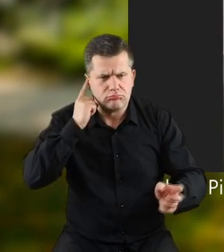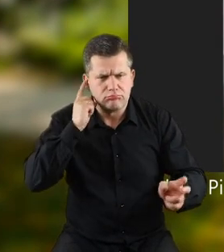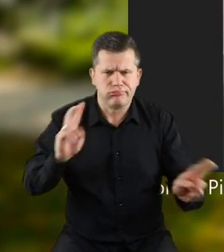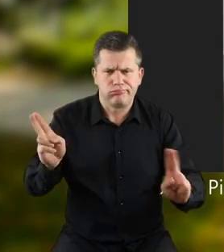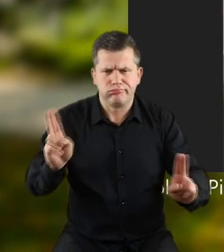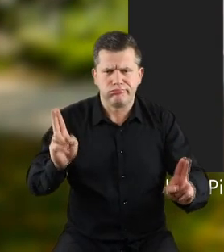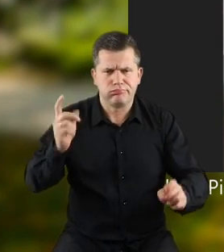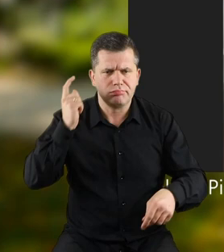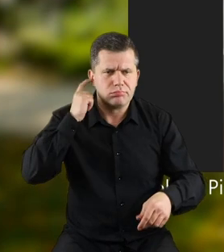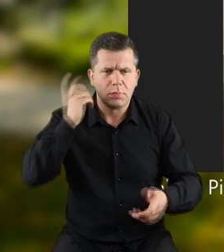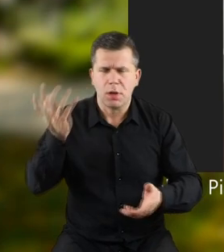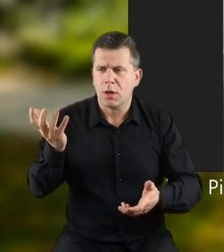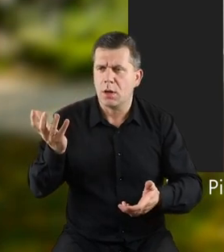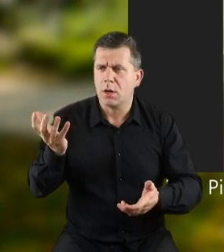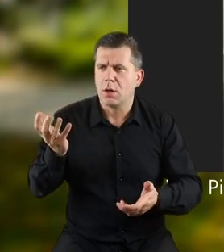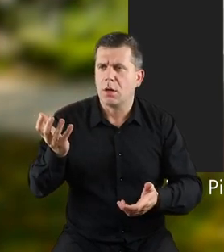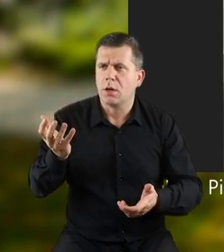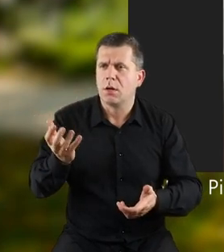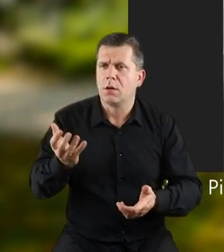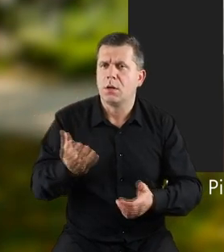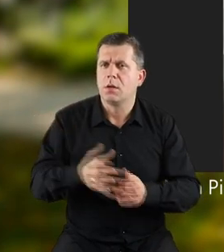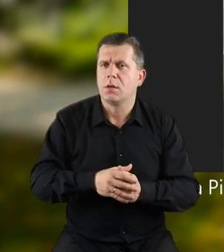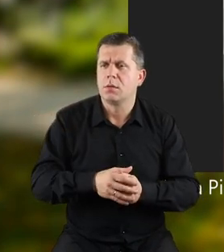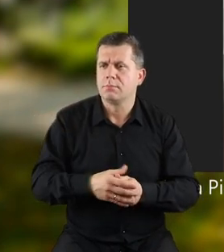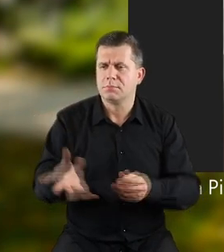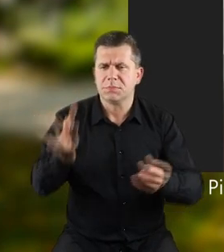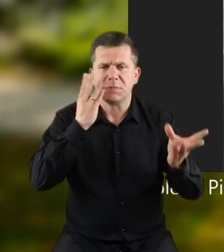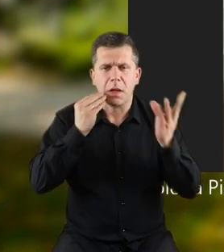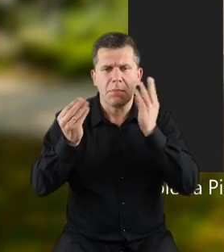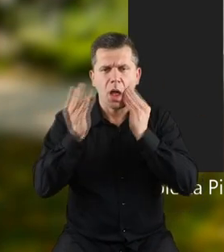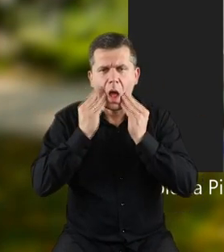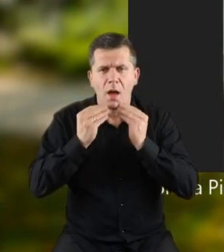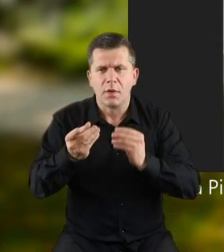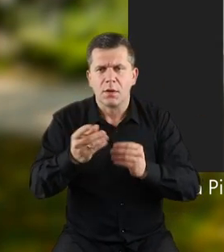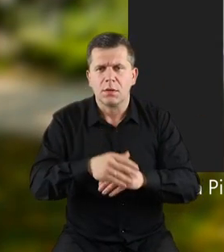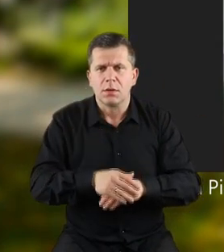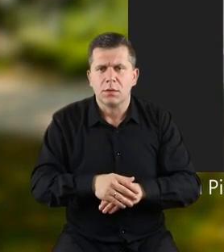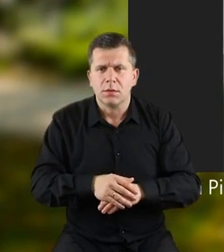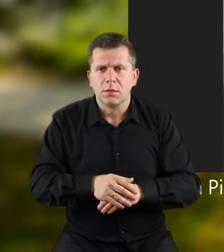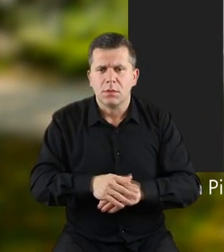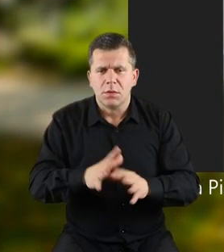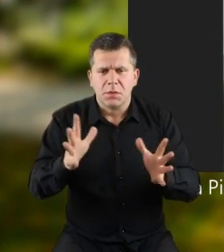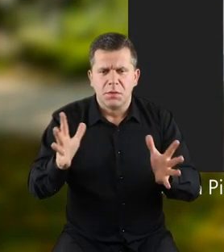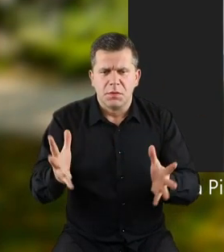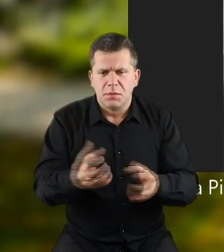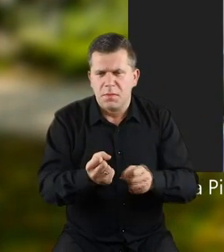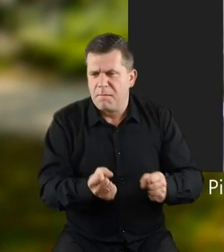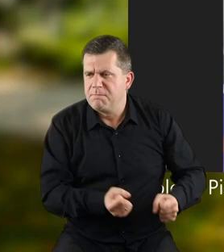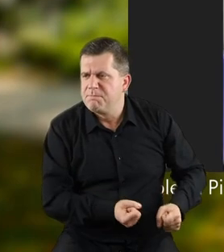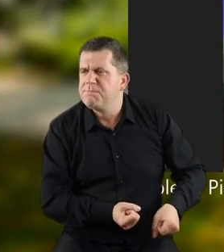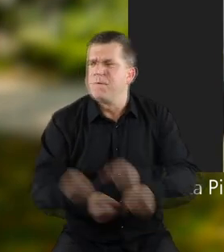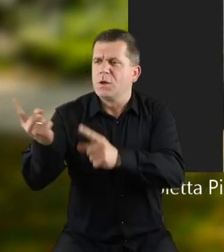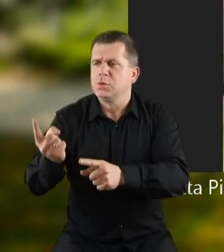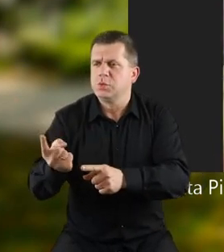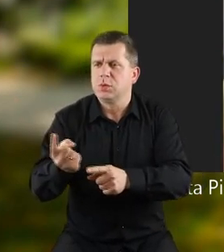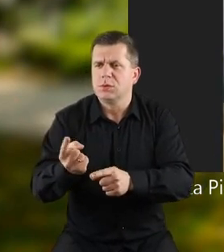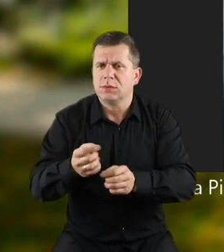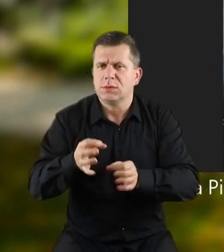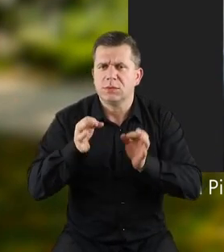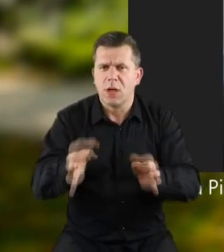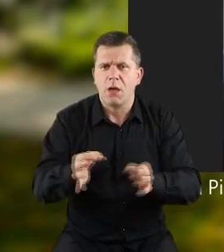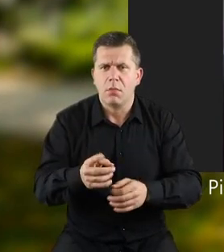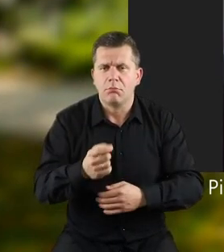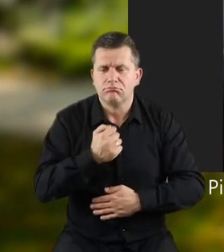zaskrzytało, zaskrzypiało i zabawki zostały wyrzucone z samochodu.